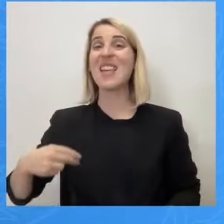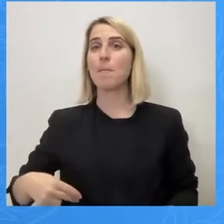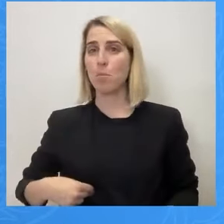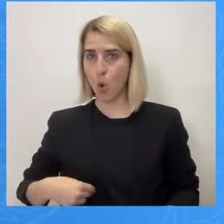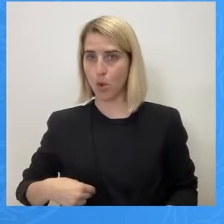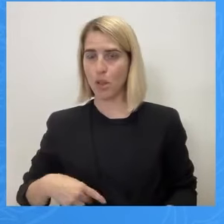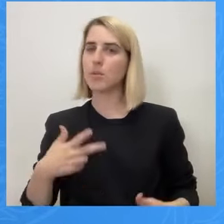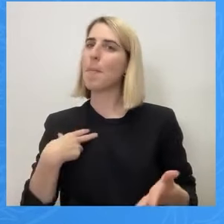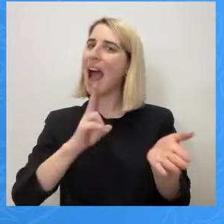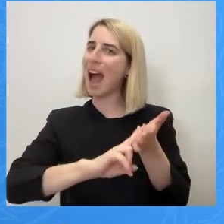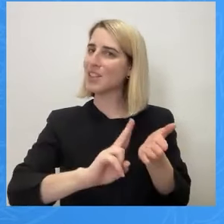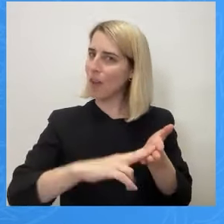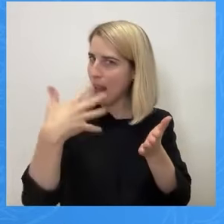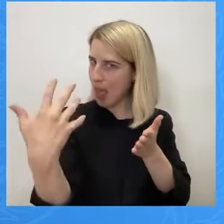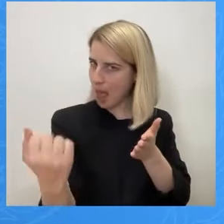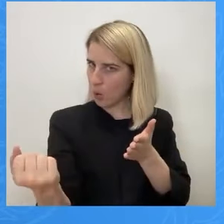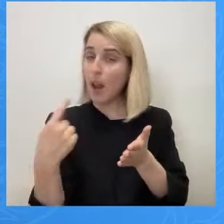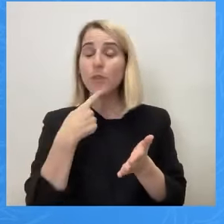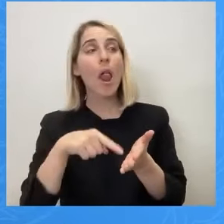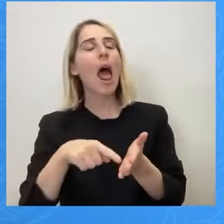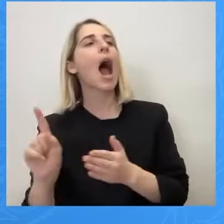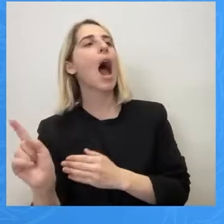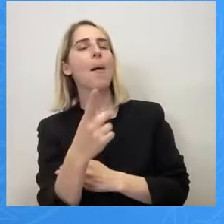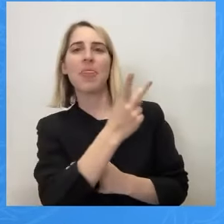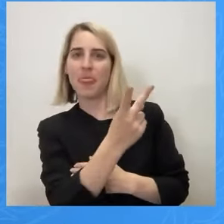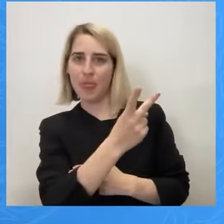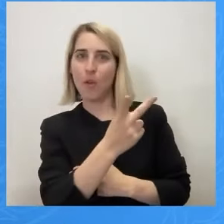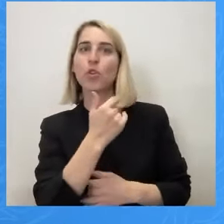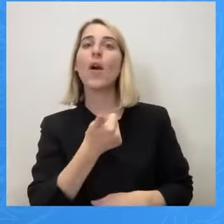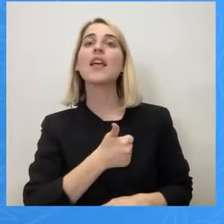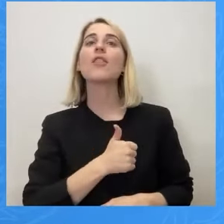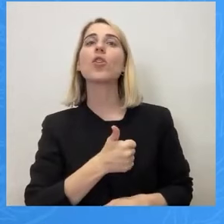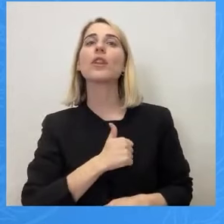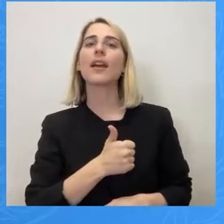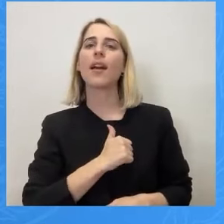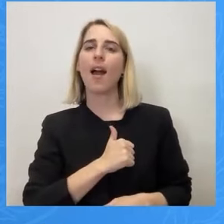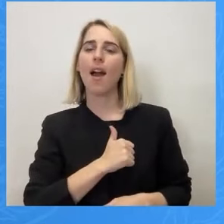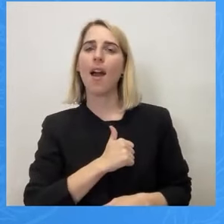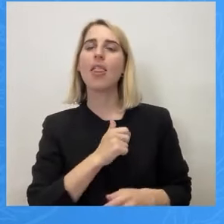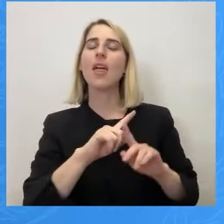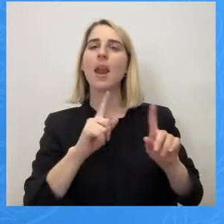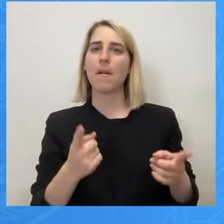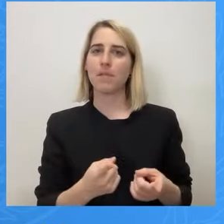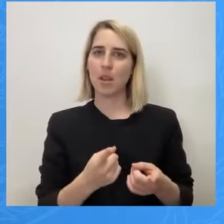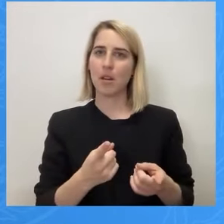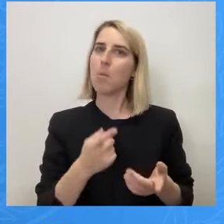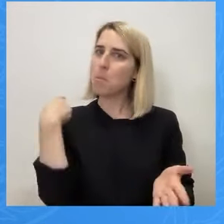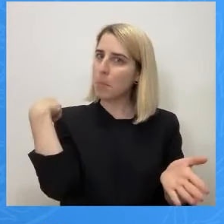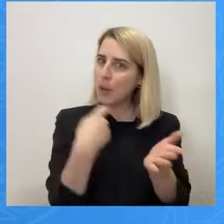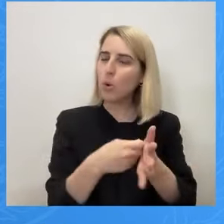ιδιωτικά θεραπευτήρια πληρώνουν μέσω του ΕΟΠΗ για τις εξετάσεις τους.